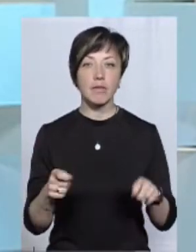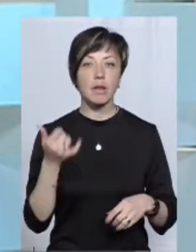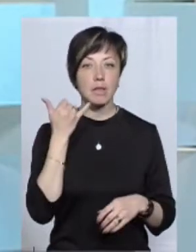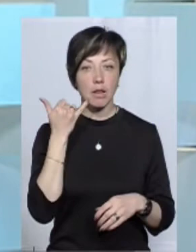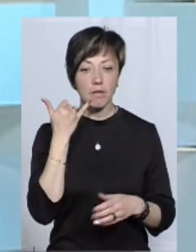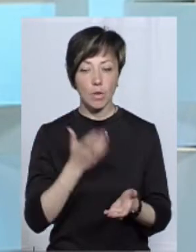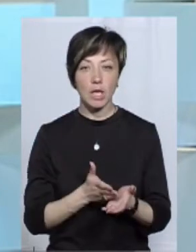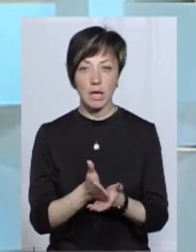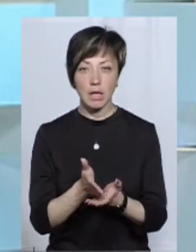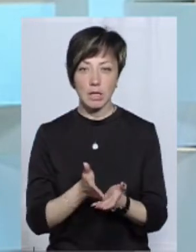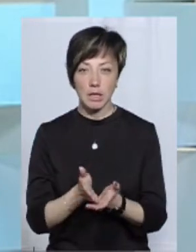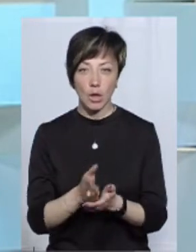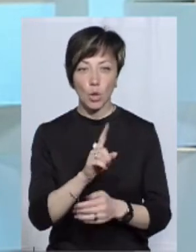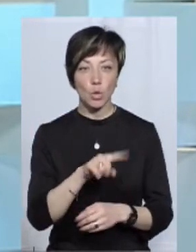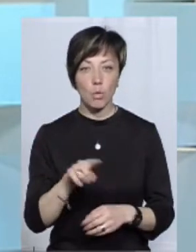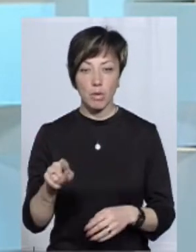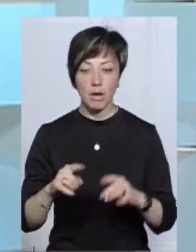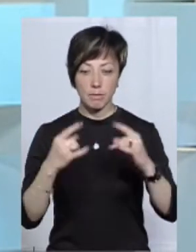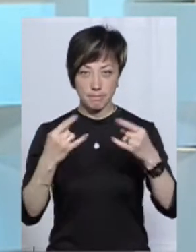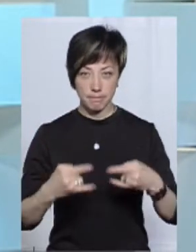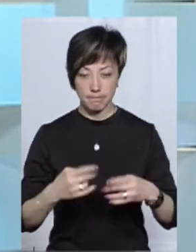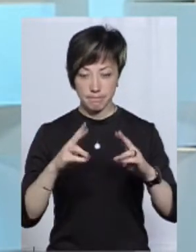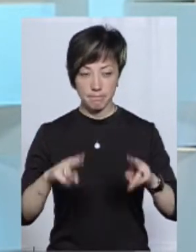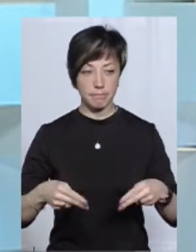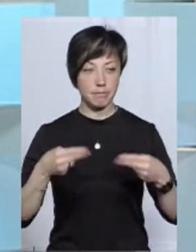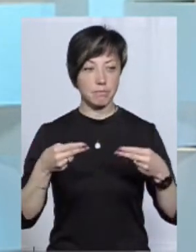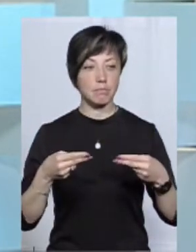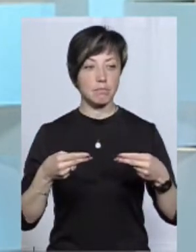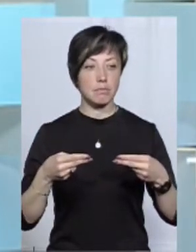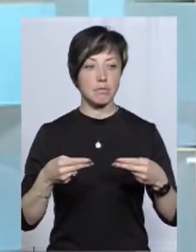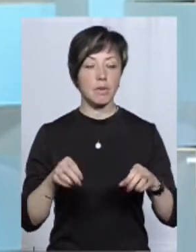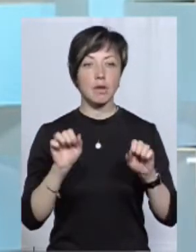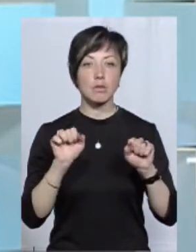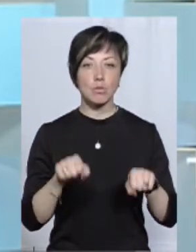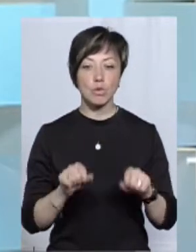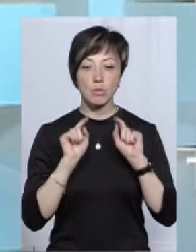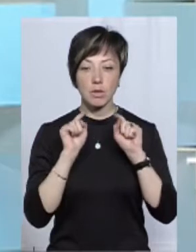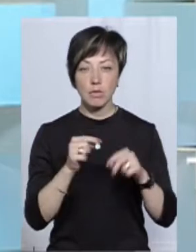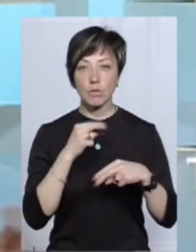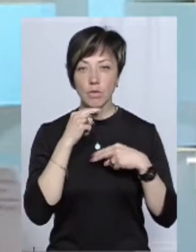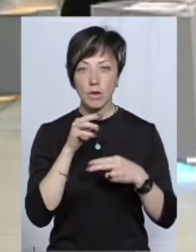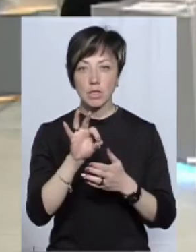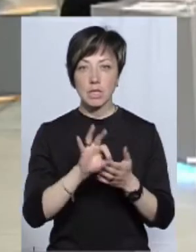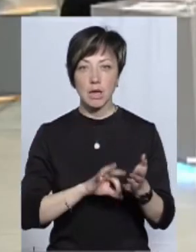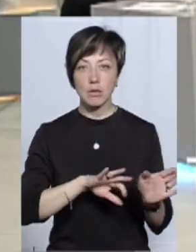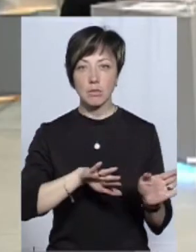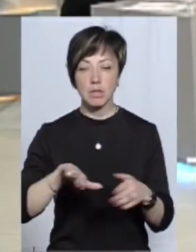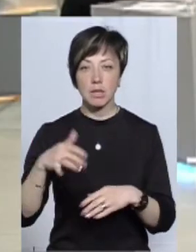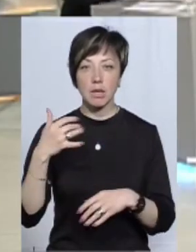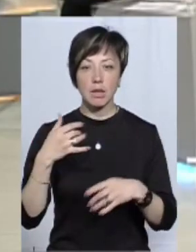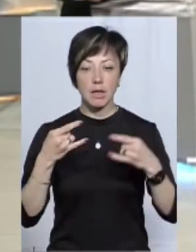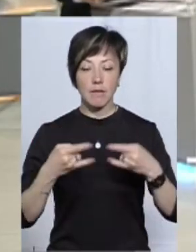телефонні лінії. Номери ви побачите на екрані. Зможемо приділити вам час одразу після